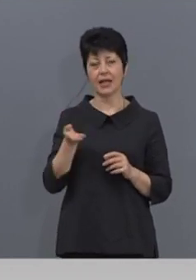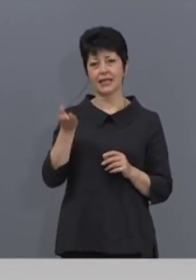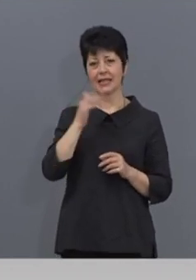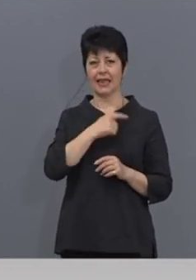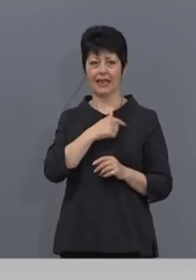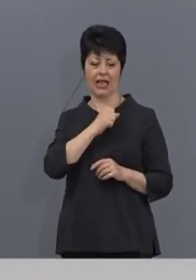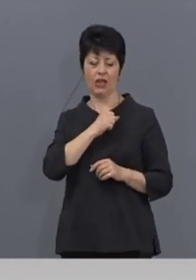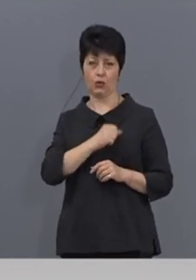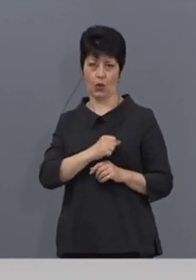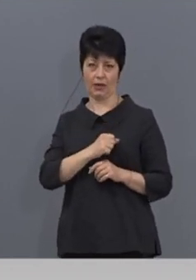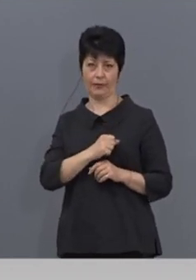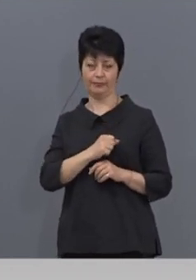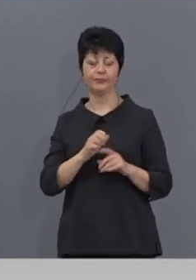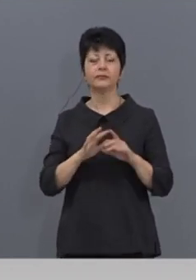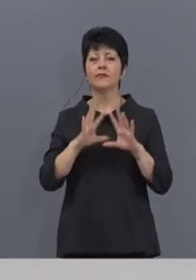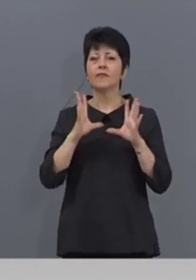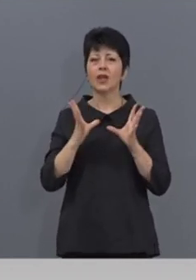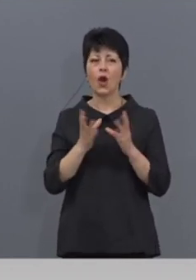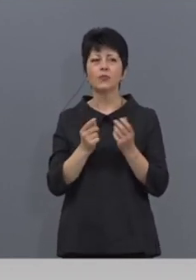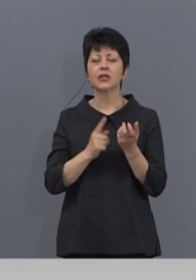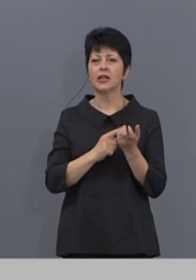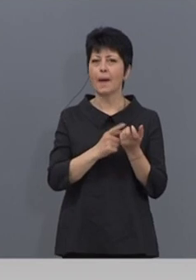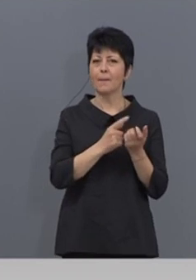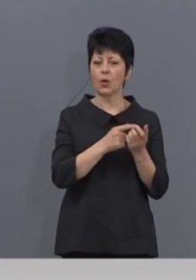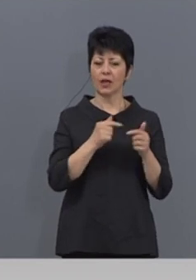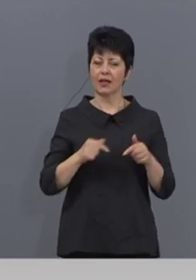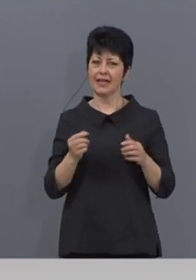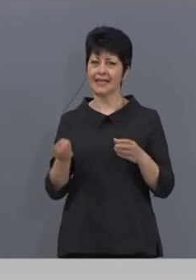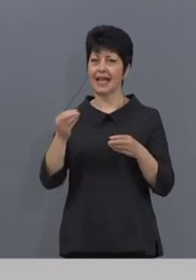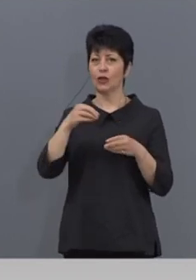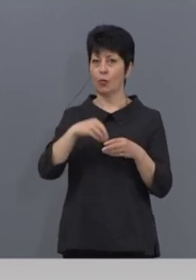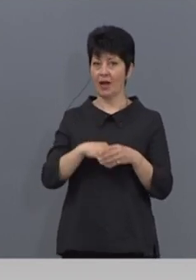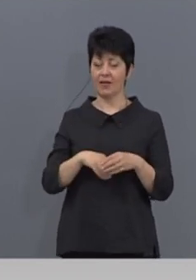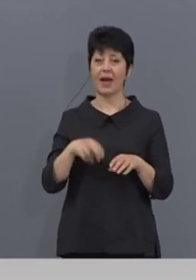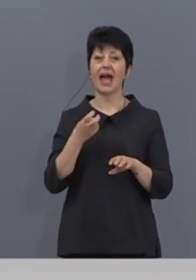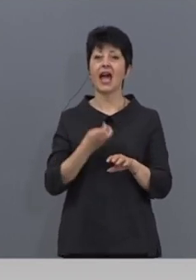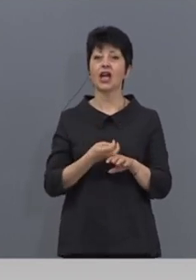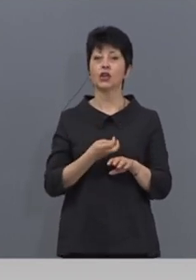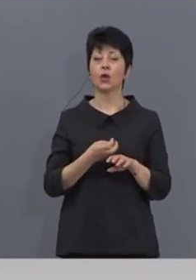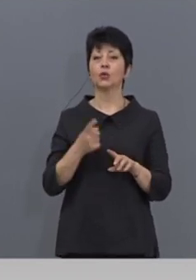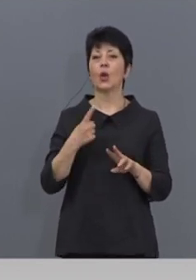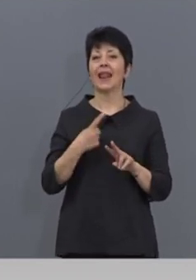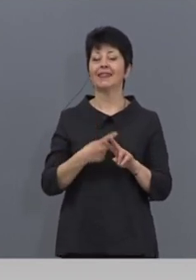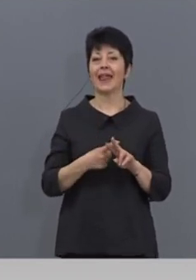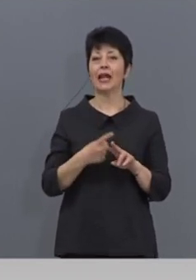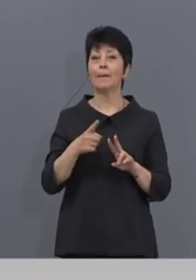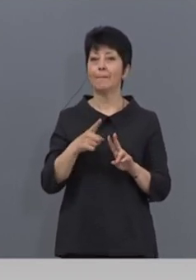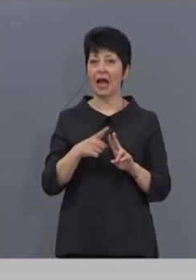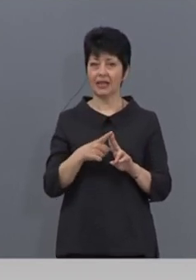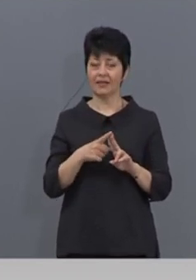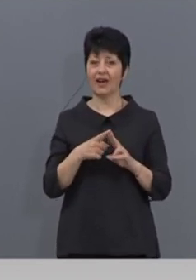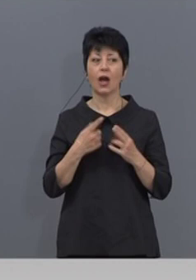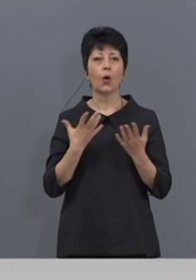инсулт. Към общата бройка отнес добавям и доктор Нели Пандева, за която